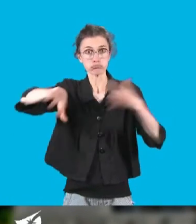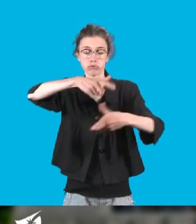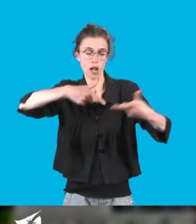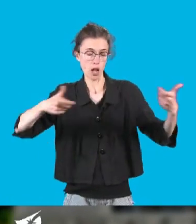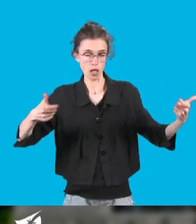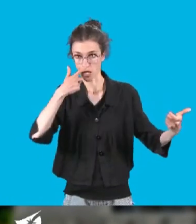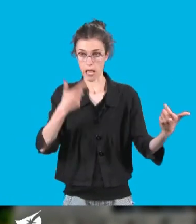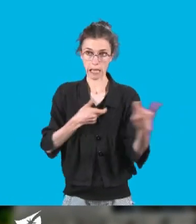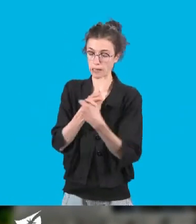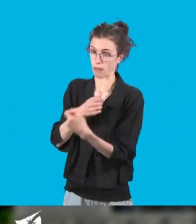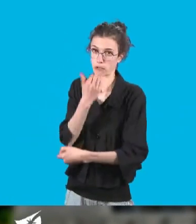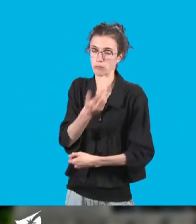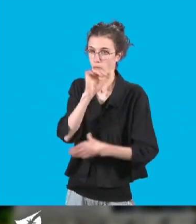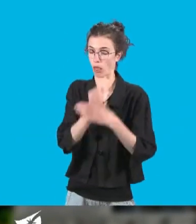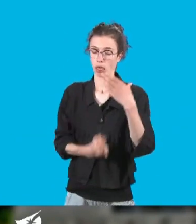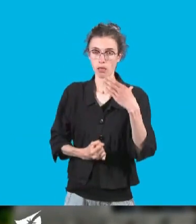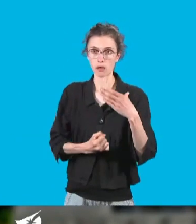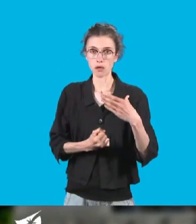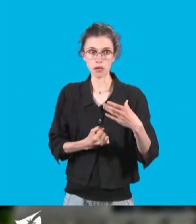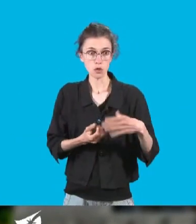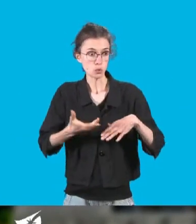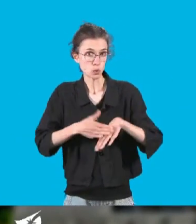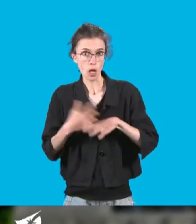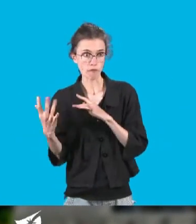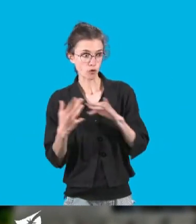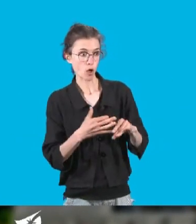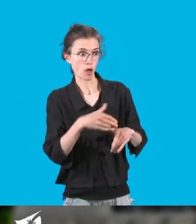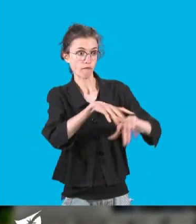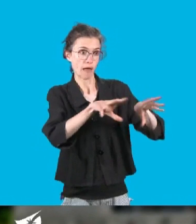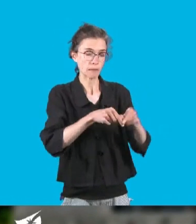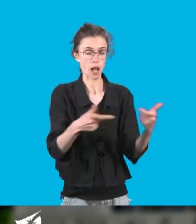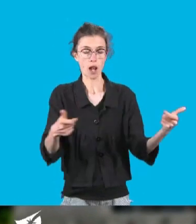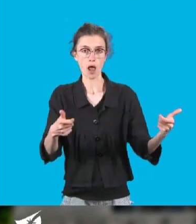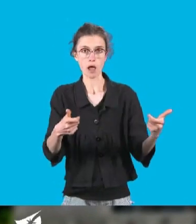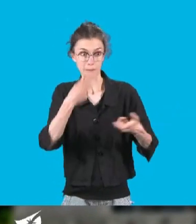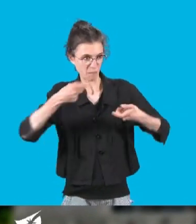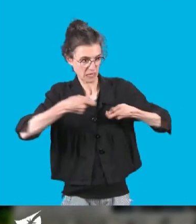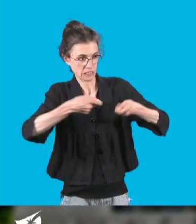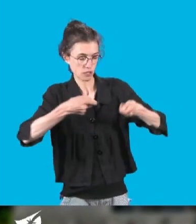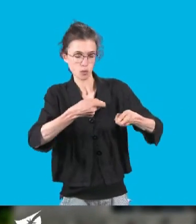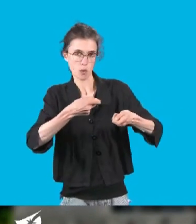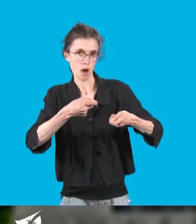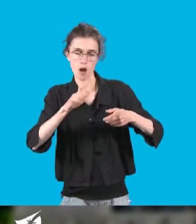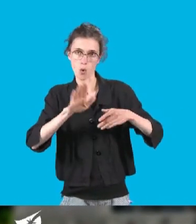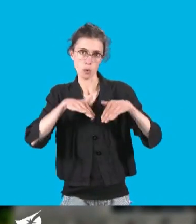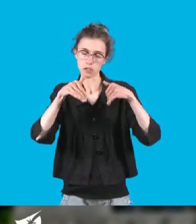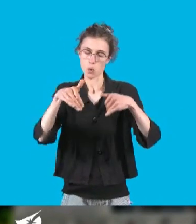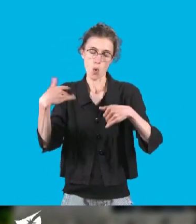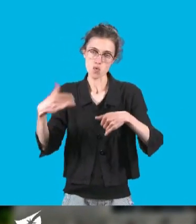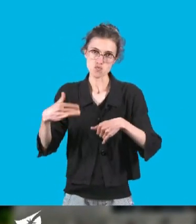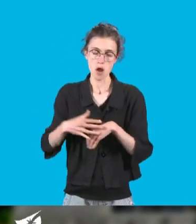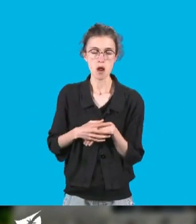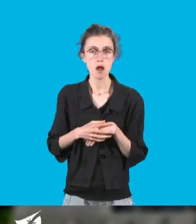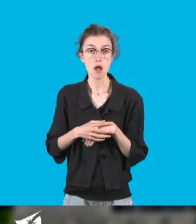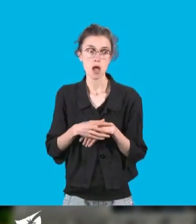subissent les ménages n'est pas prête de retomber. Cette pression, les classes moyennes et populaires